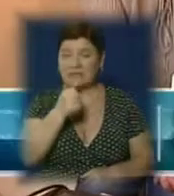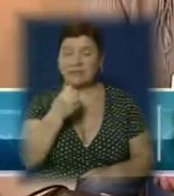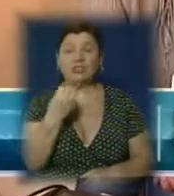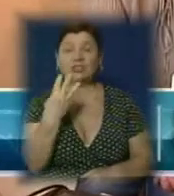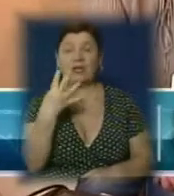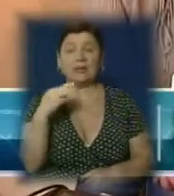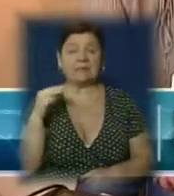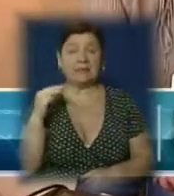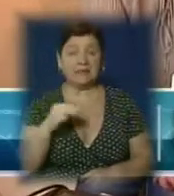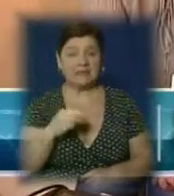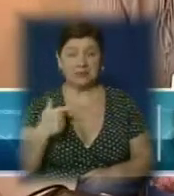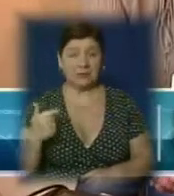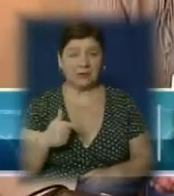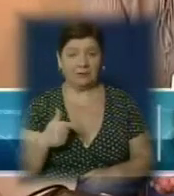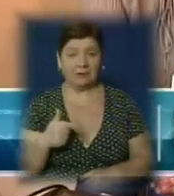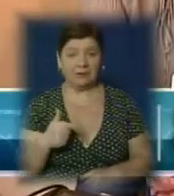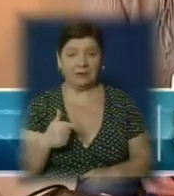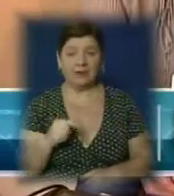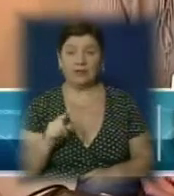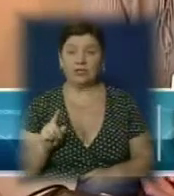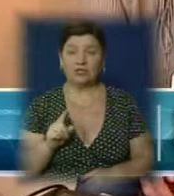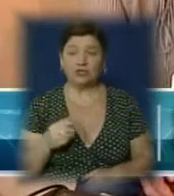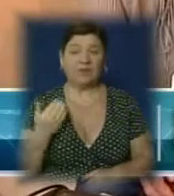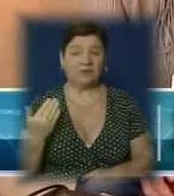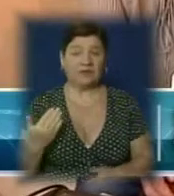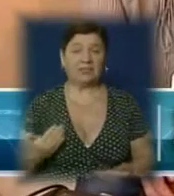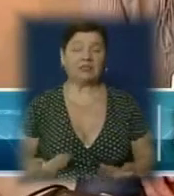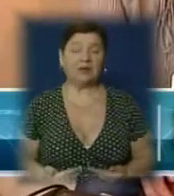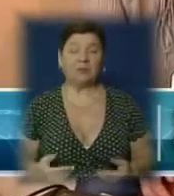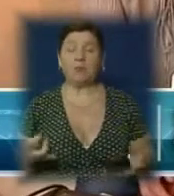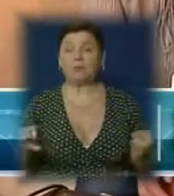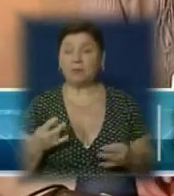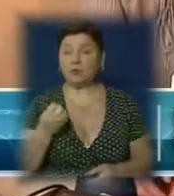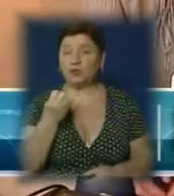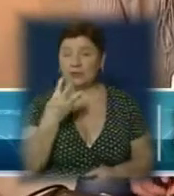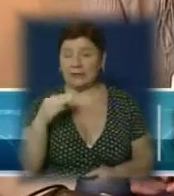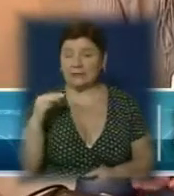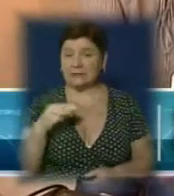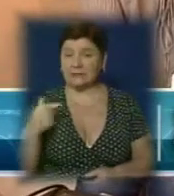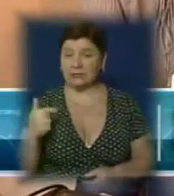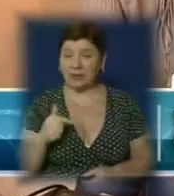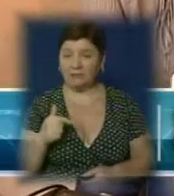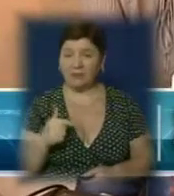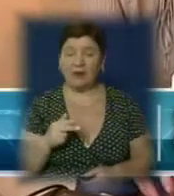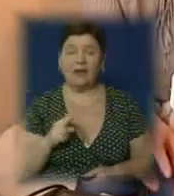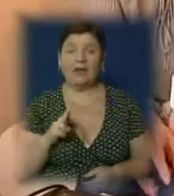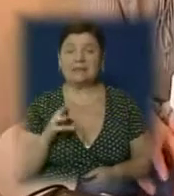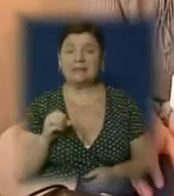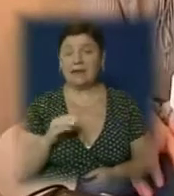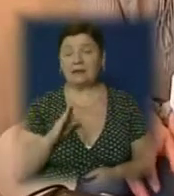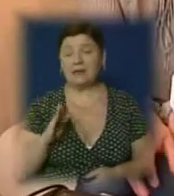тисяч гривень. В місяць, щоб він жив, потрібно 14 тисяч гривень. Це лише буквально на